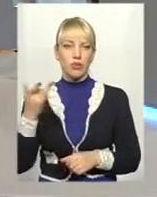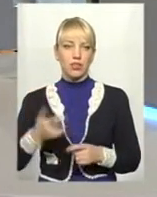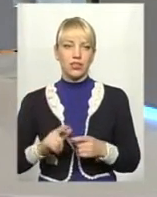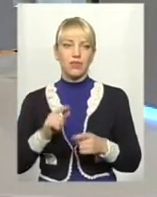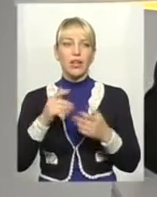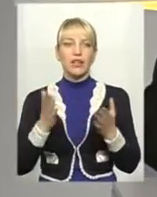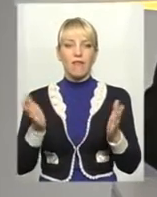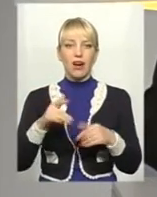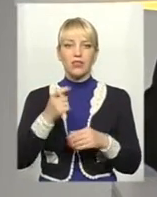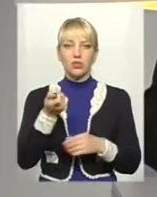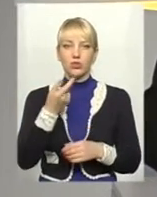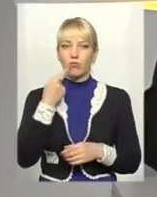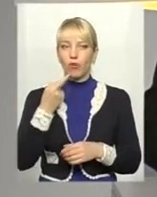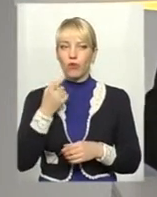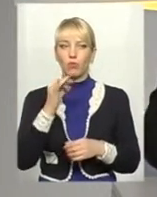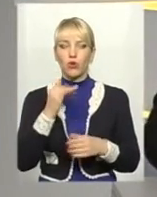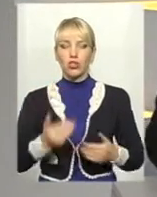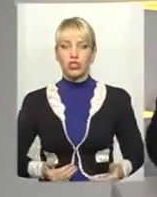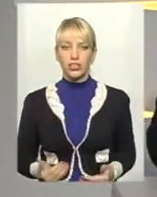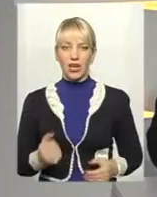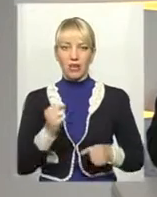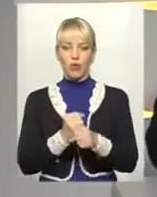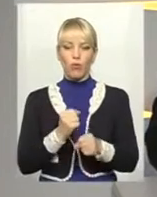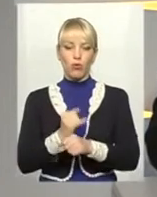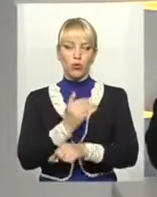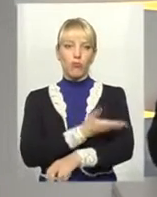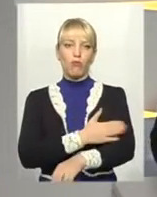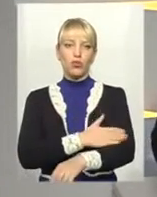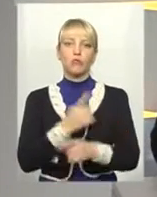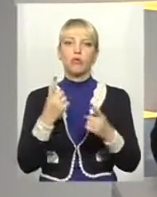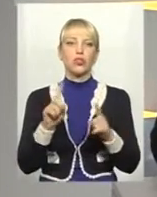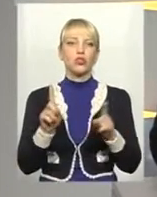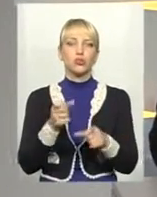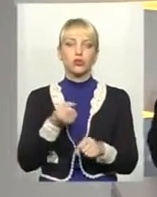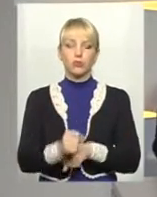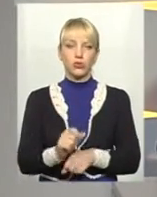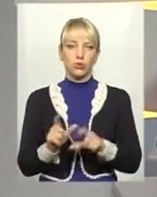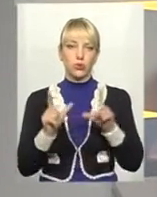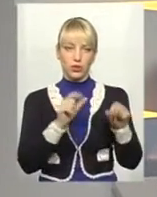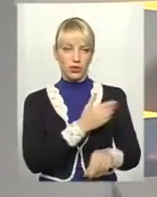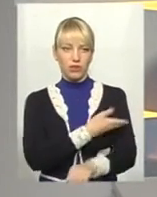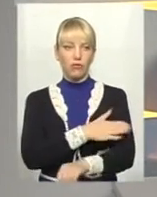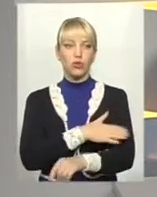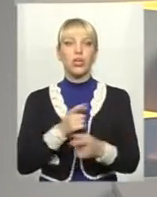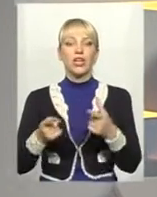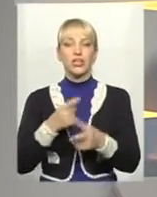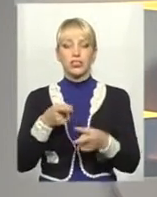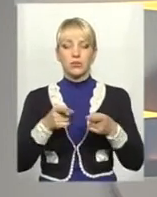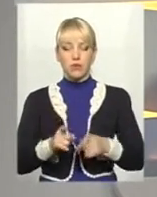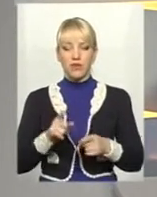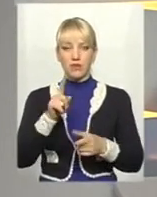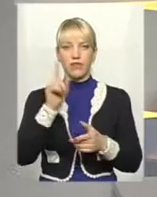життя і роботу Якова Гальчевського у Польщі. Ну, по-перше, чому він виїхав, що його змусило? І чи справді він там займався